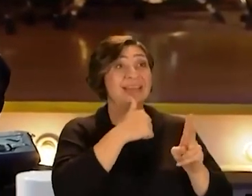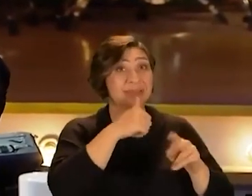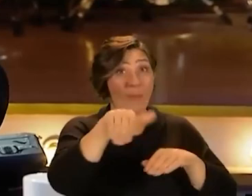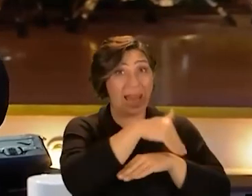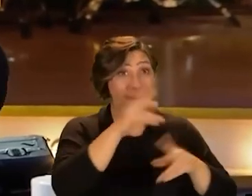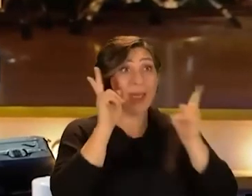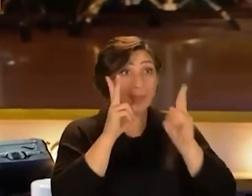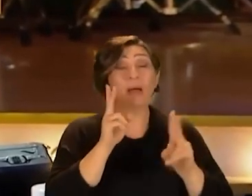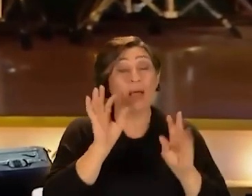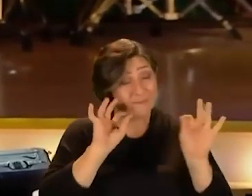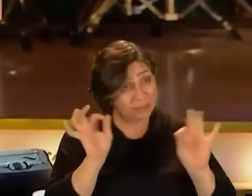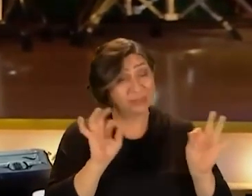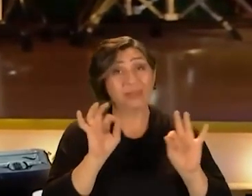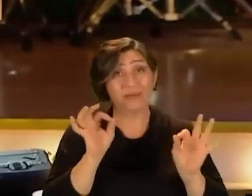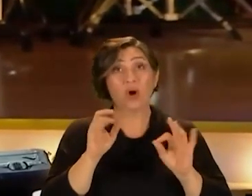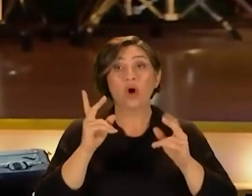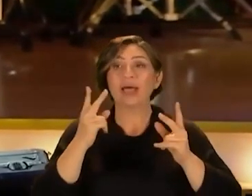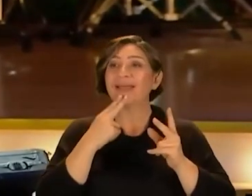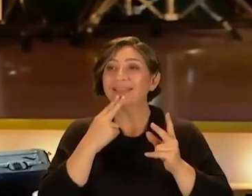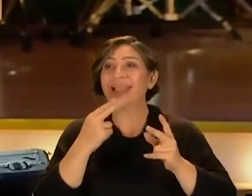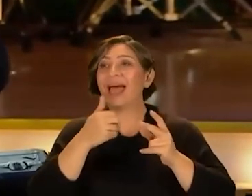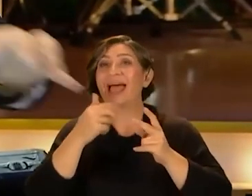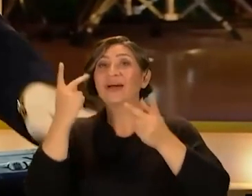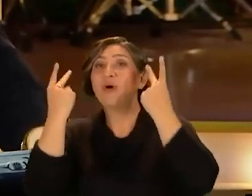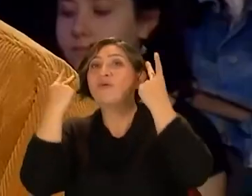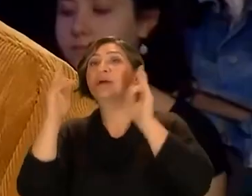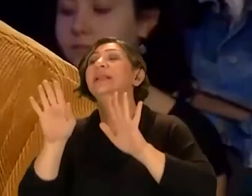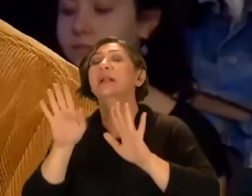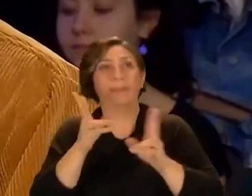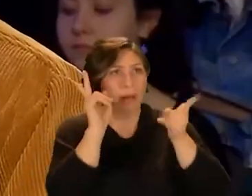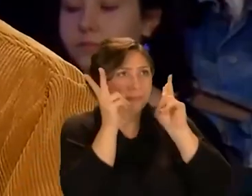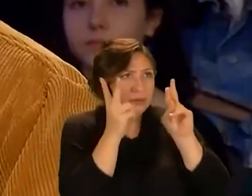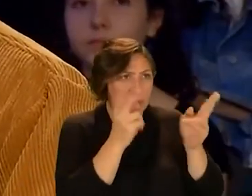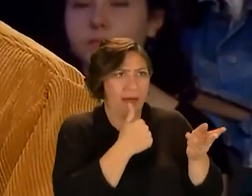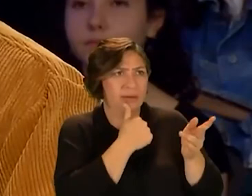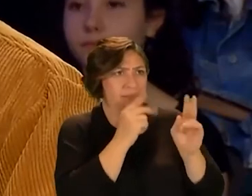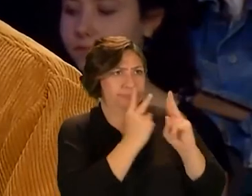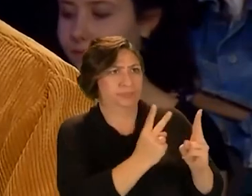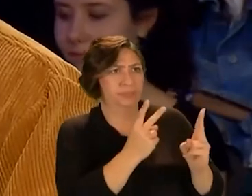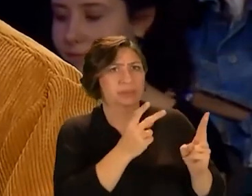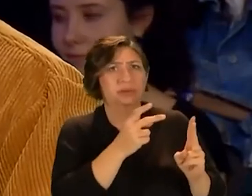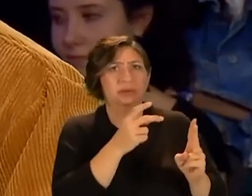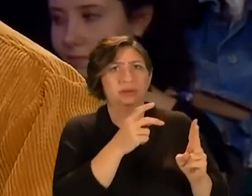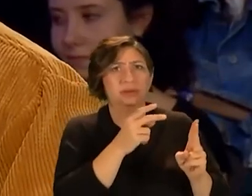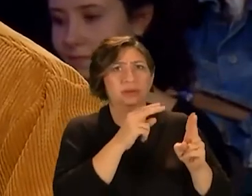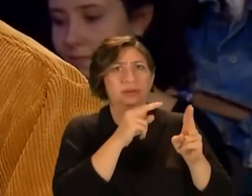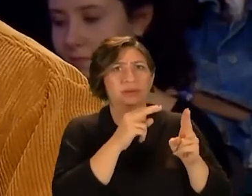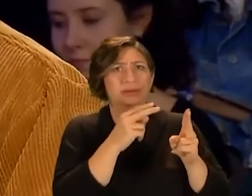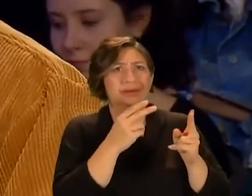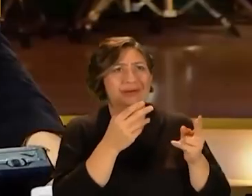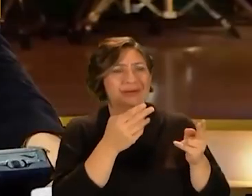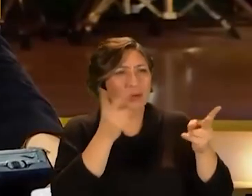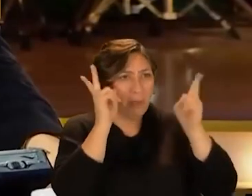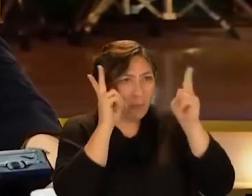mahalle berberi gibi mi Evet gerçek berber Aslında kuaför yani kadınlarla ilgili bir şey değil Berber ya Berber Şey Kral şey